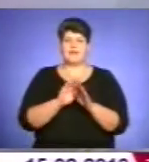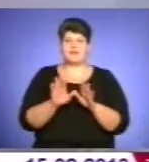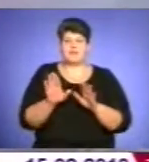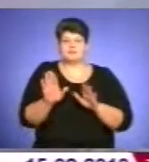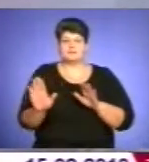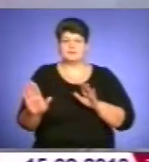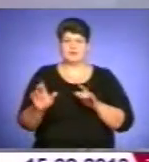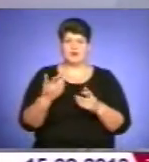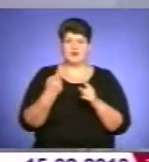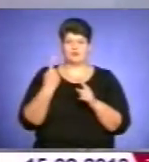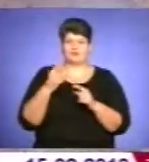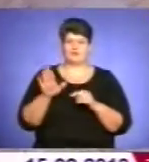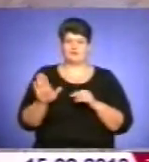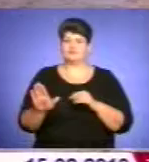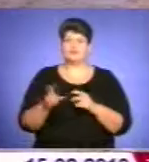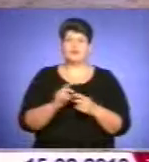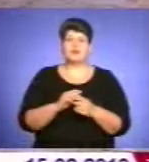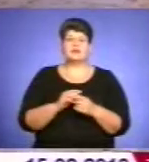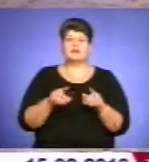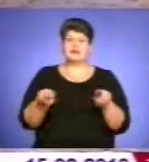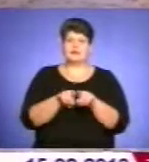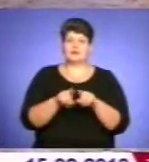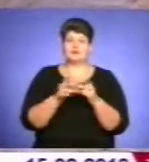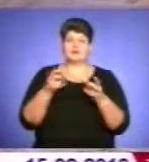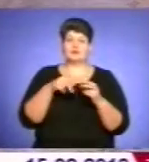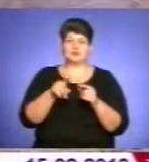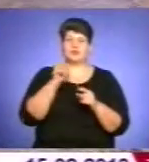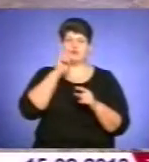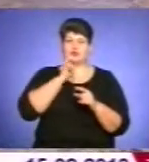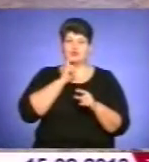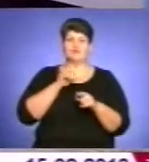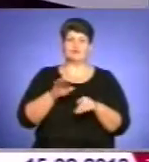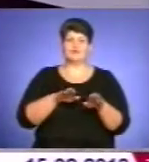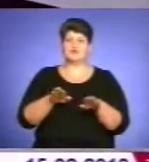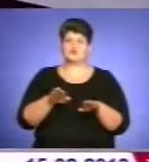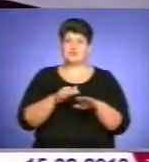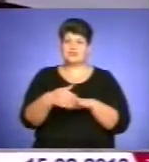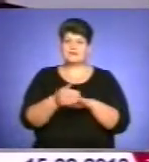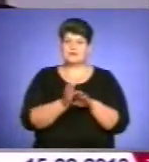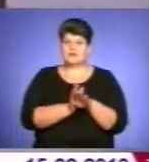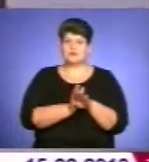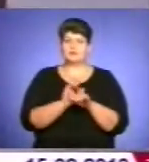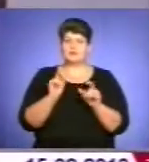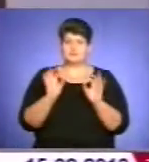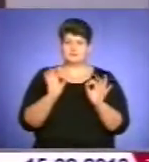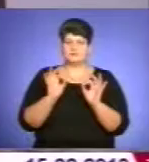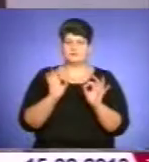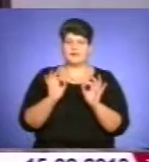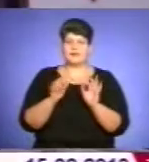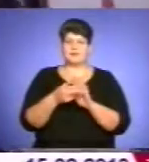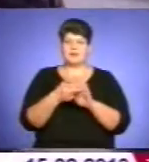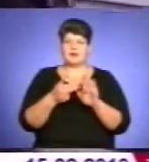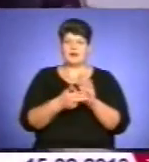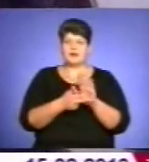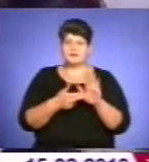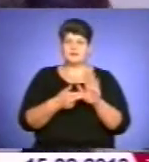опорою на якусь зубну кінцівку. А також носить зручне взуття, підошва якого має бути із поростої резини. А осклеїти пластирі на підошву